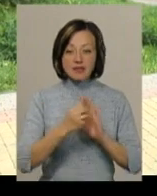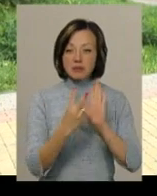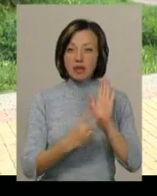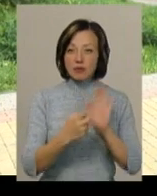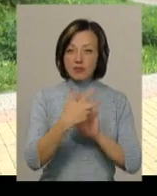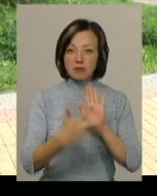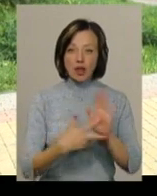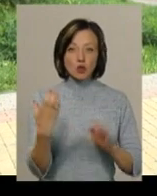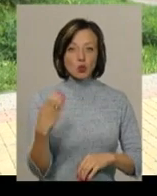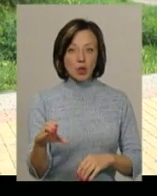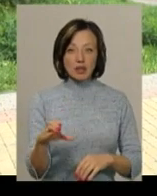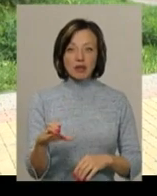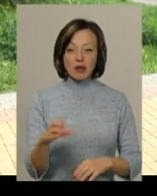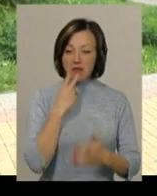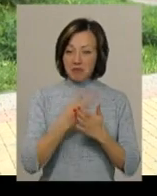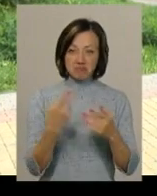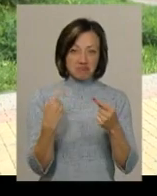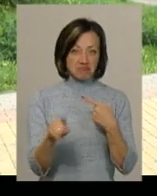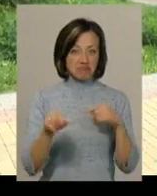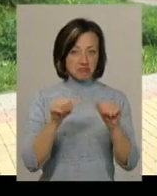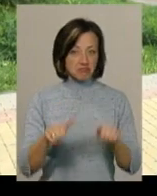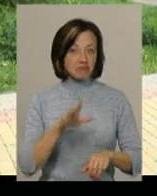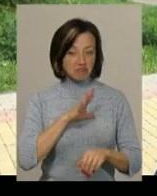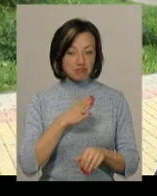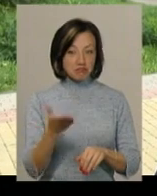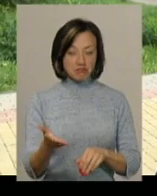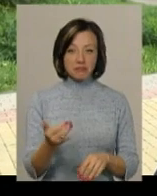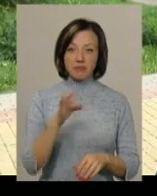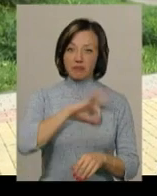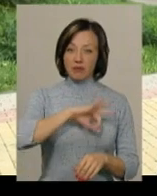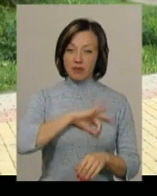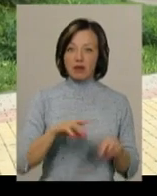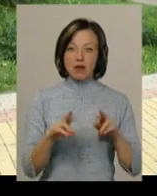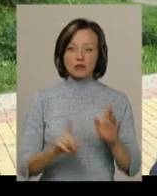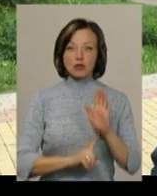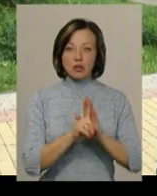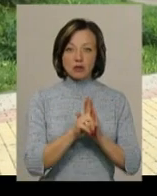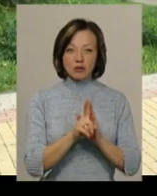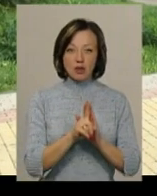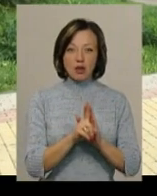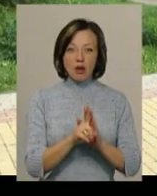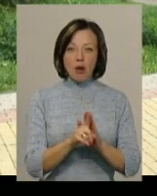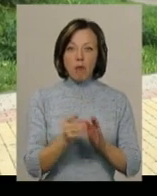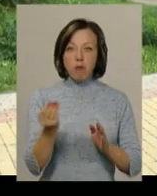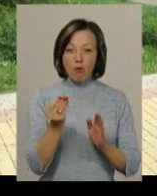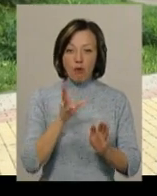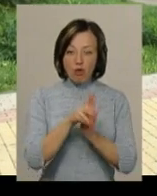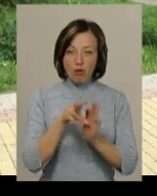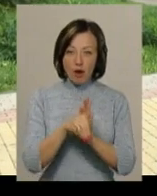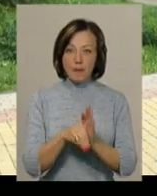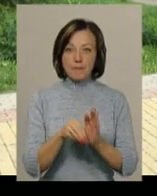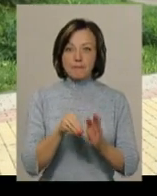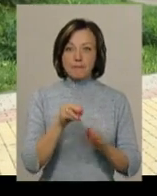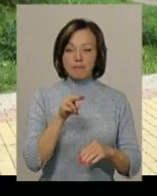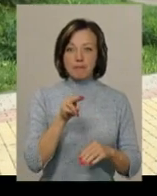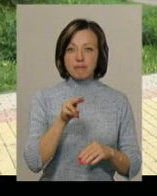-18 столітті він виглядав зовсім по-іншому і використовувався, як спочатку засипка пороха в ствол, потім пиш,